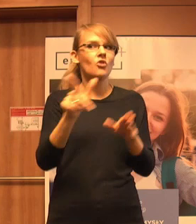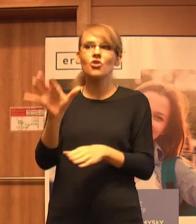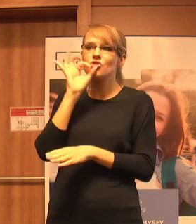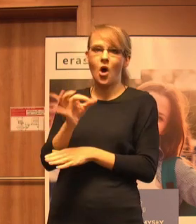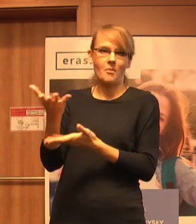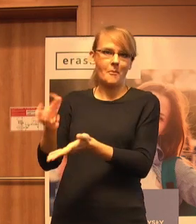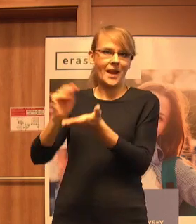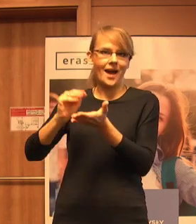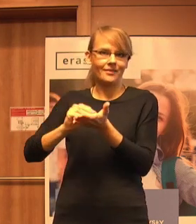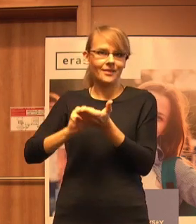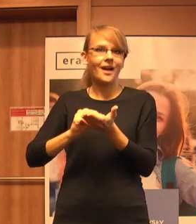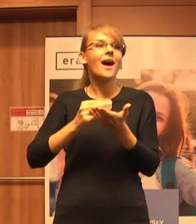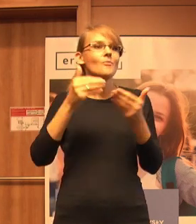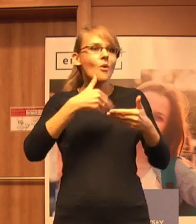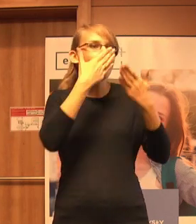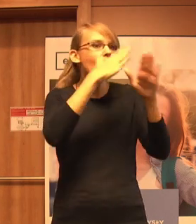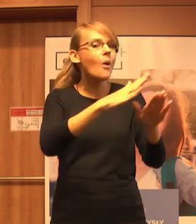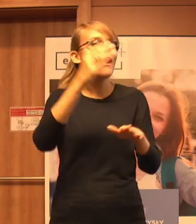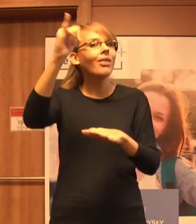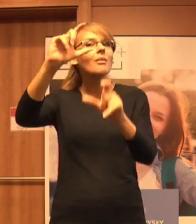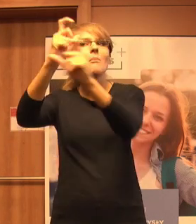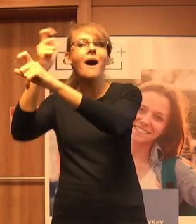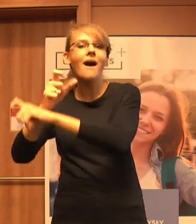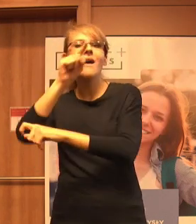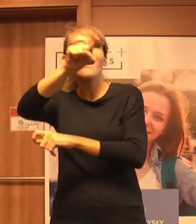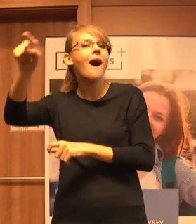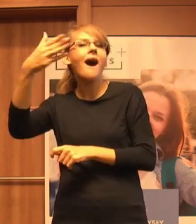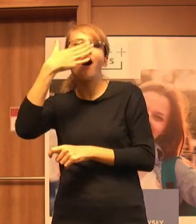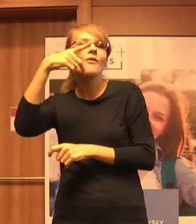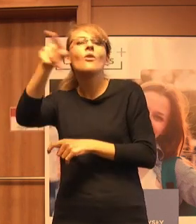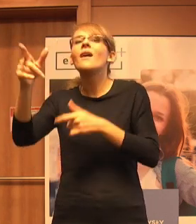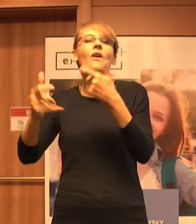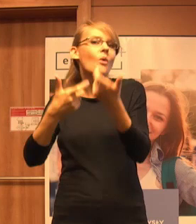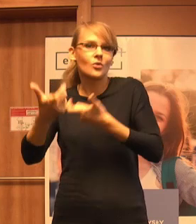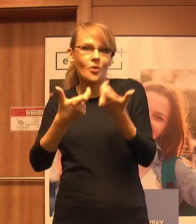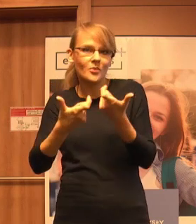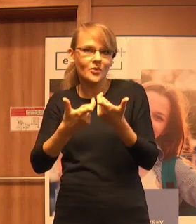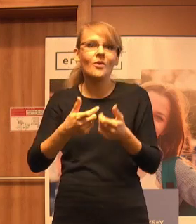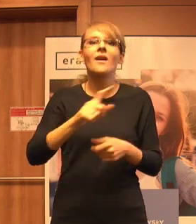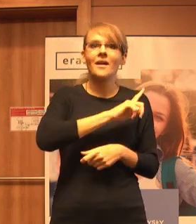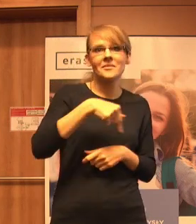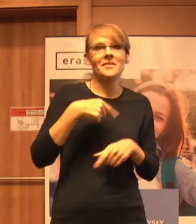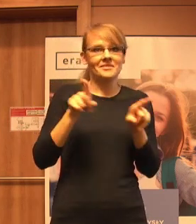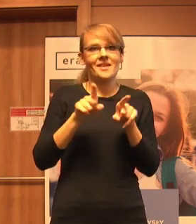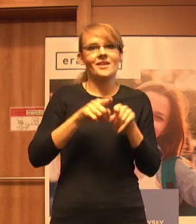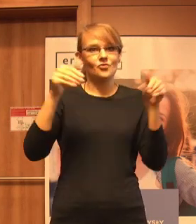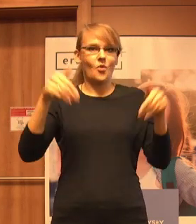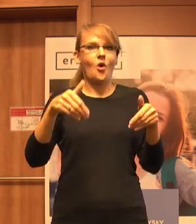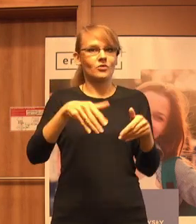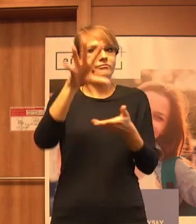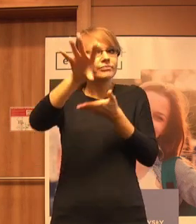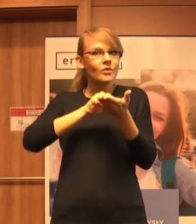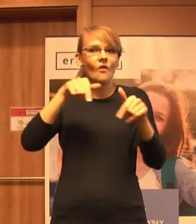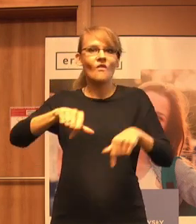pokazywać jak w różnych krajach ta problematyka jest adresowana, tak żebyśmy mogli też nawzajem się tutaj w Europie